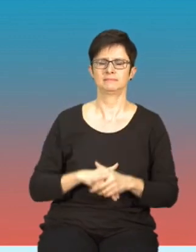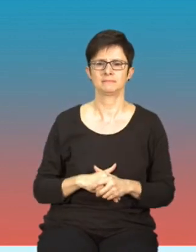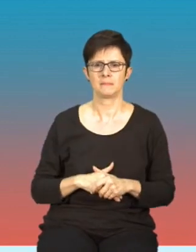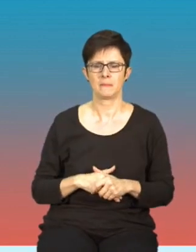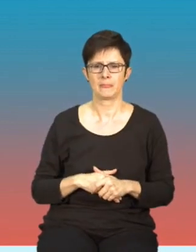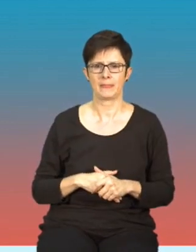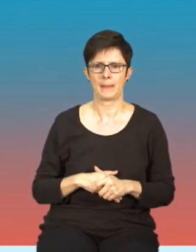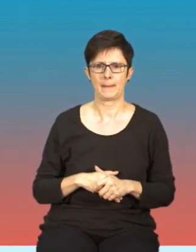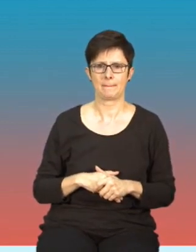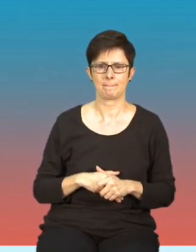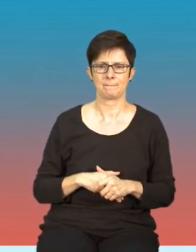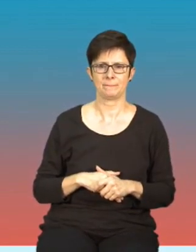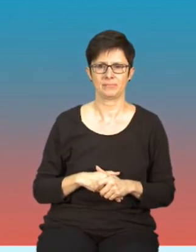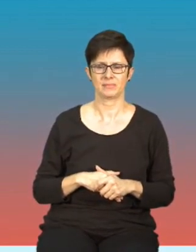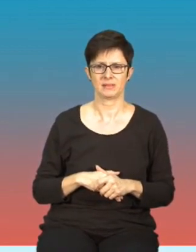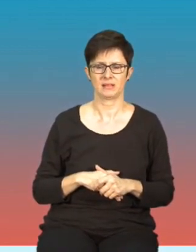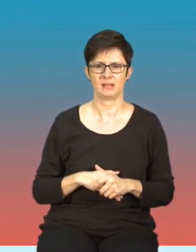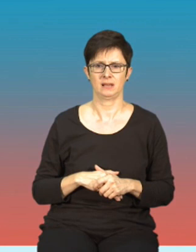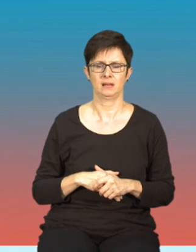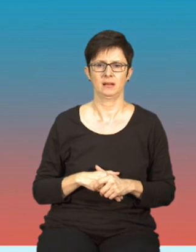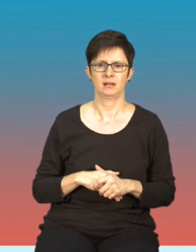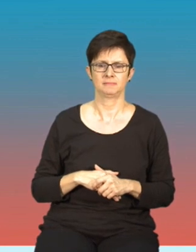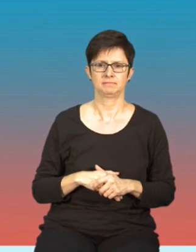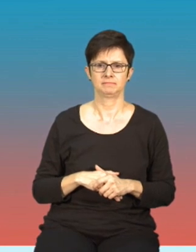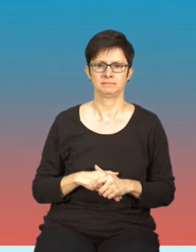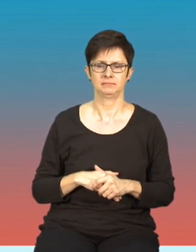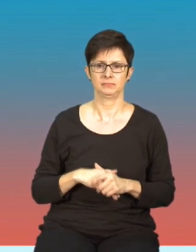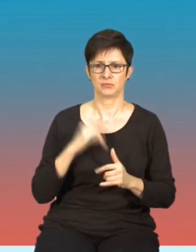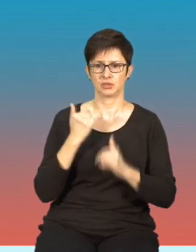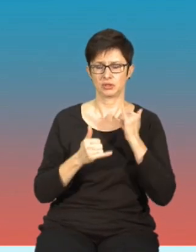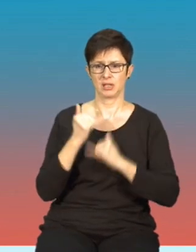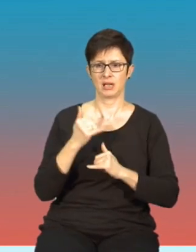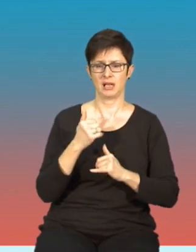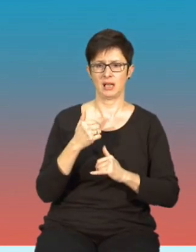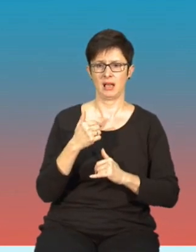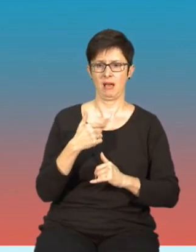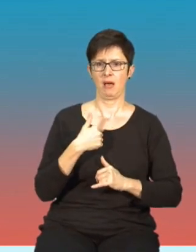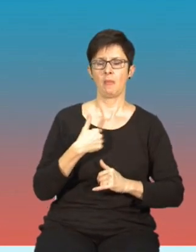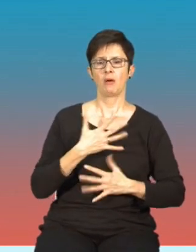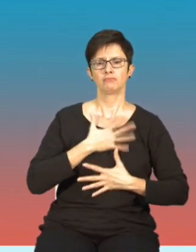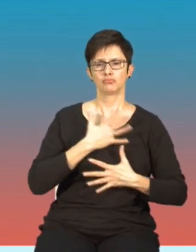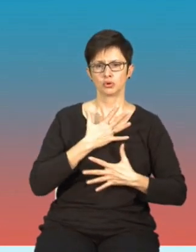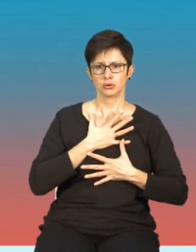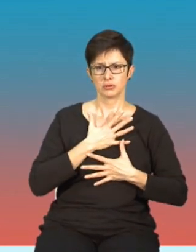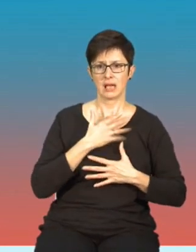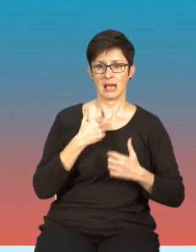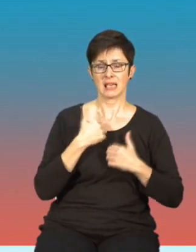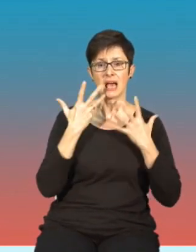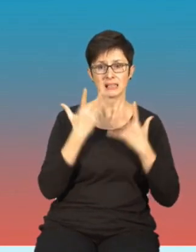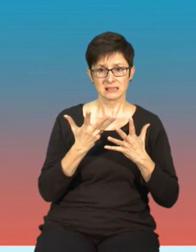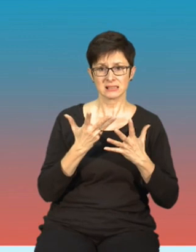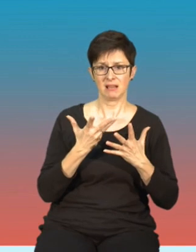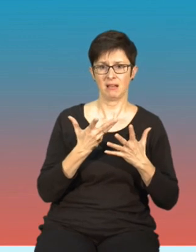Wystarczy, że jest to zbieżne z naszymi przekonaniami, z oczekiwaną przez nas